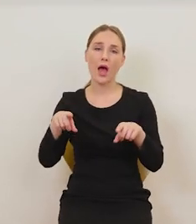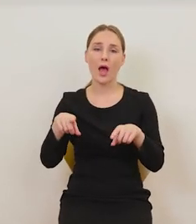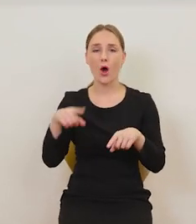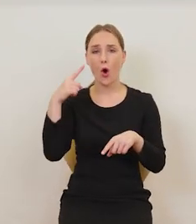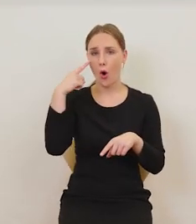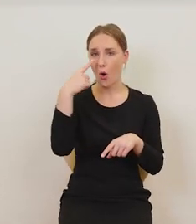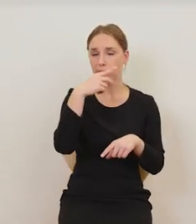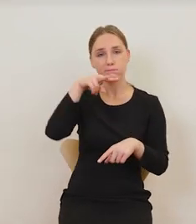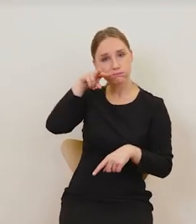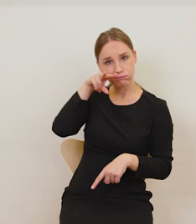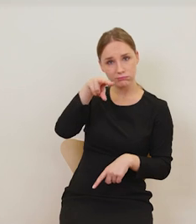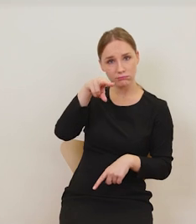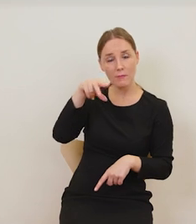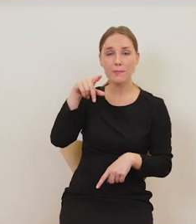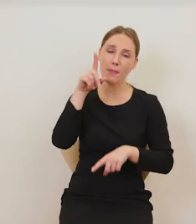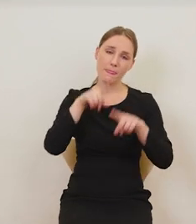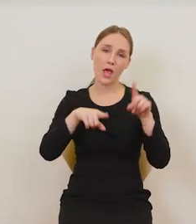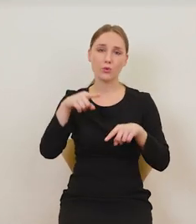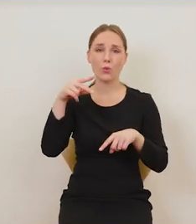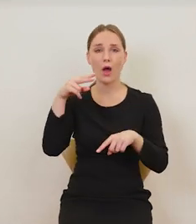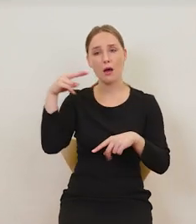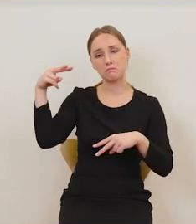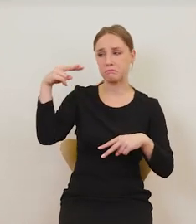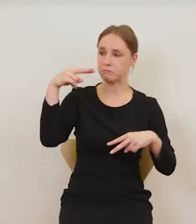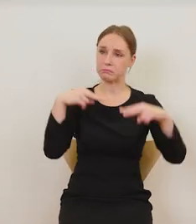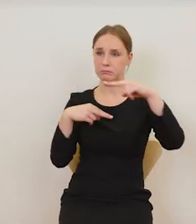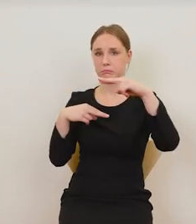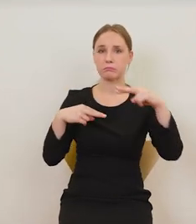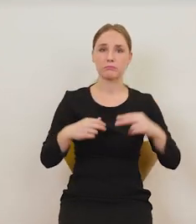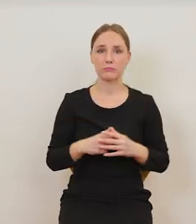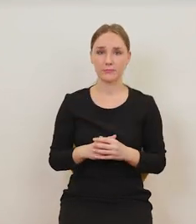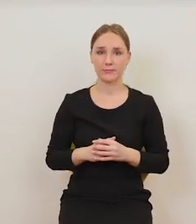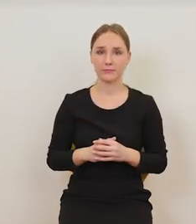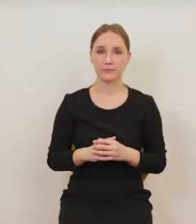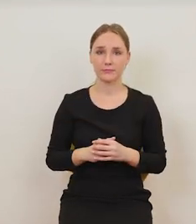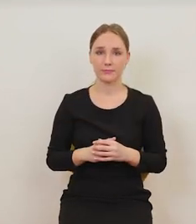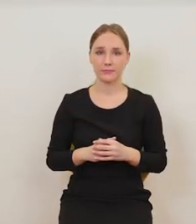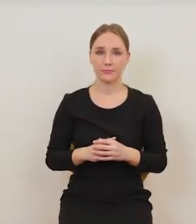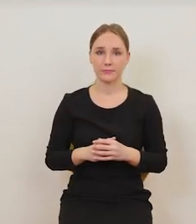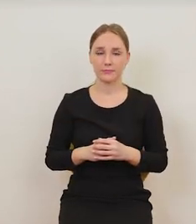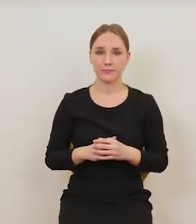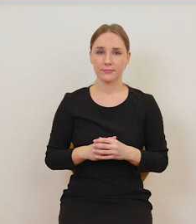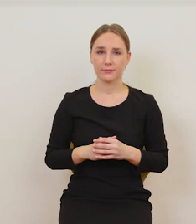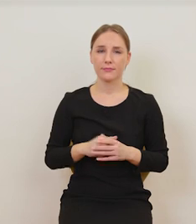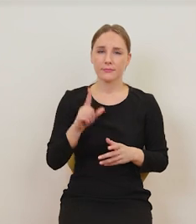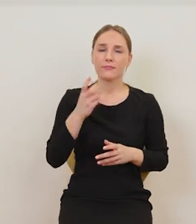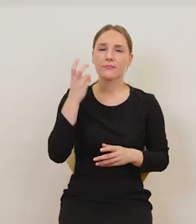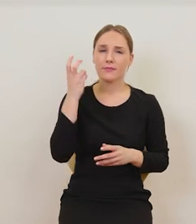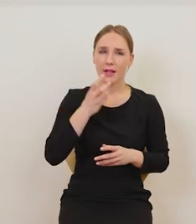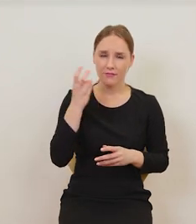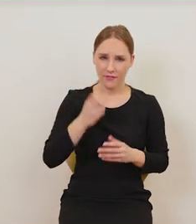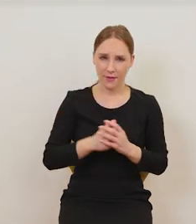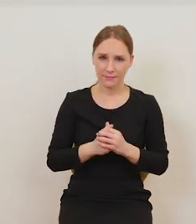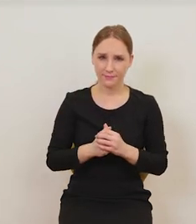widza, niektóre patrzą gdzieś trochę w bok. Ale zwróćmy uwagę